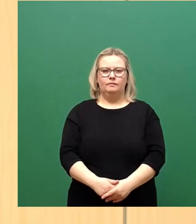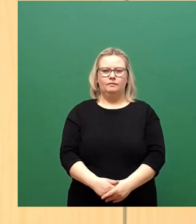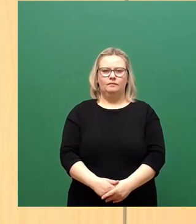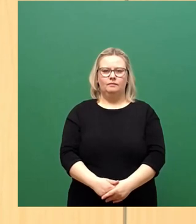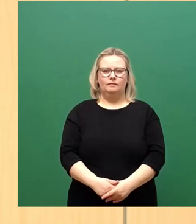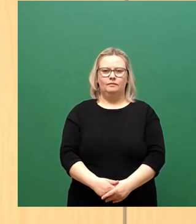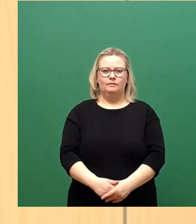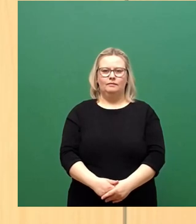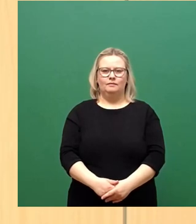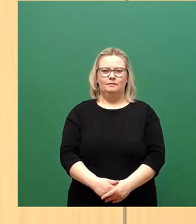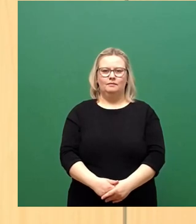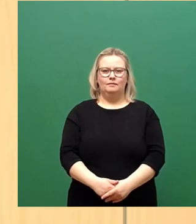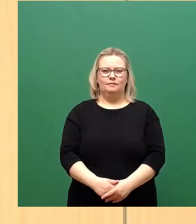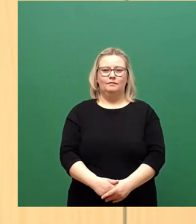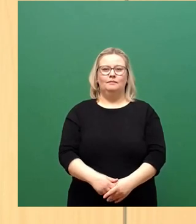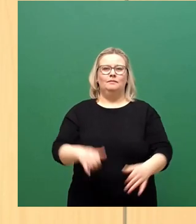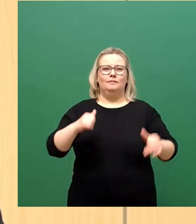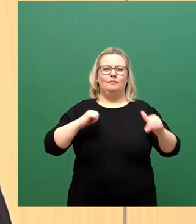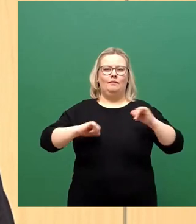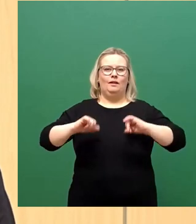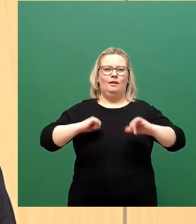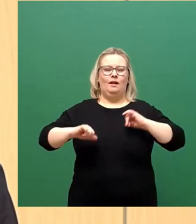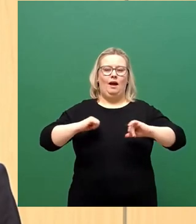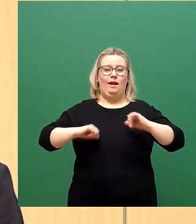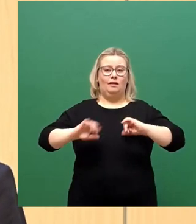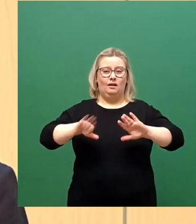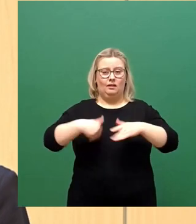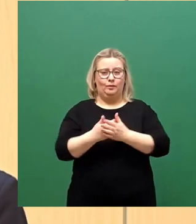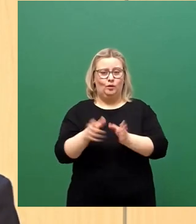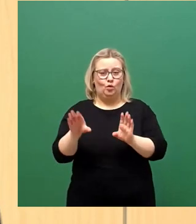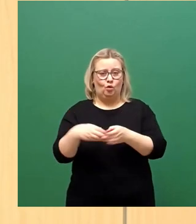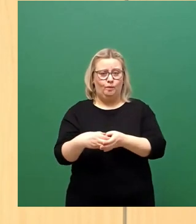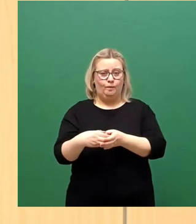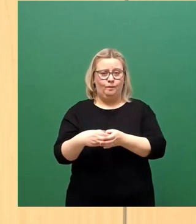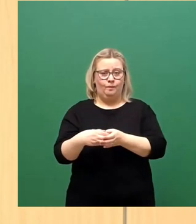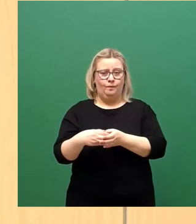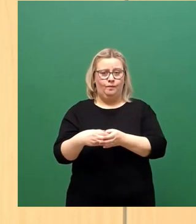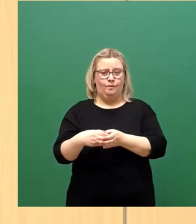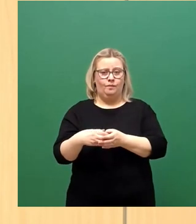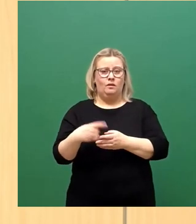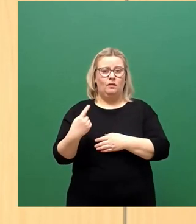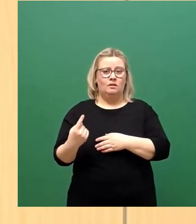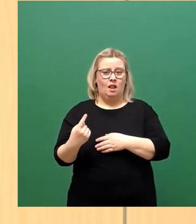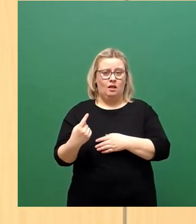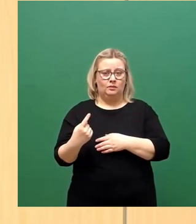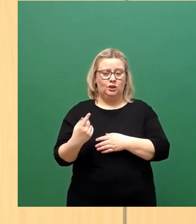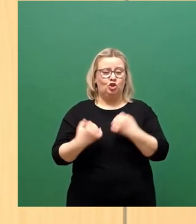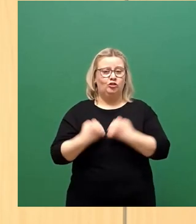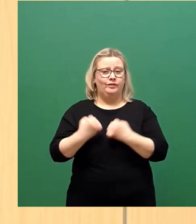Leider gibt es aber auch Gruppierungen, die aus dieser schwierigen Lage